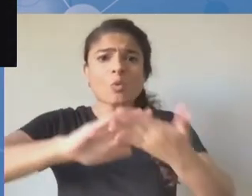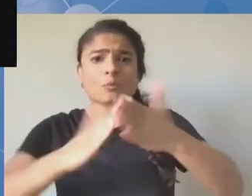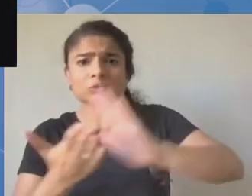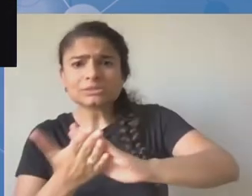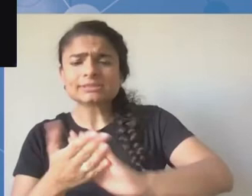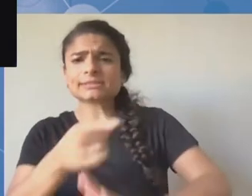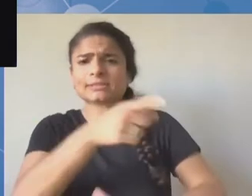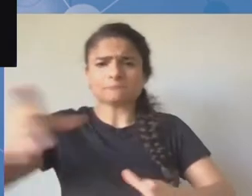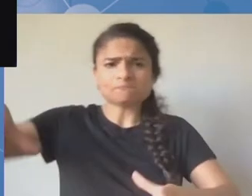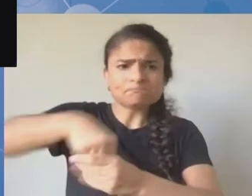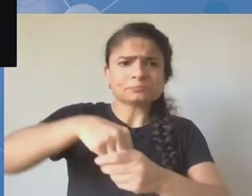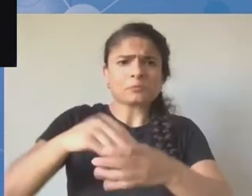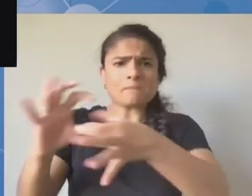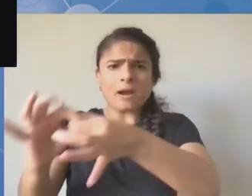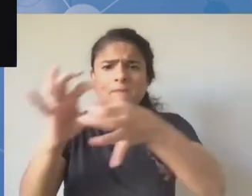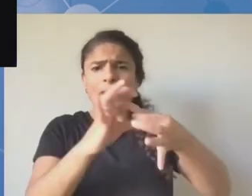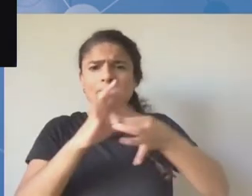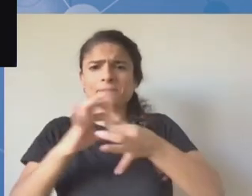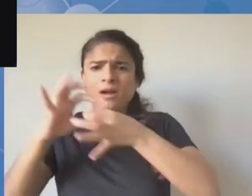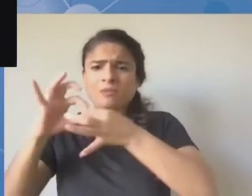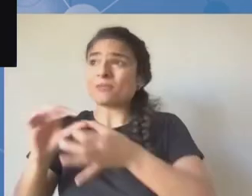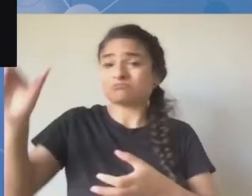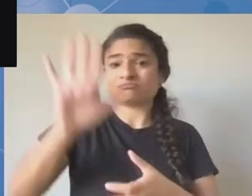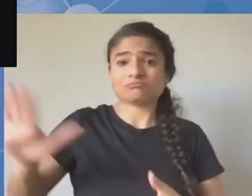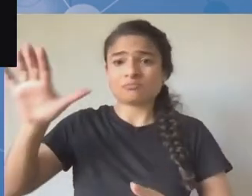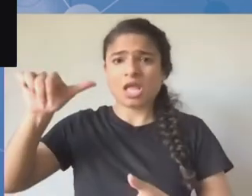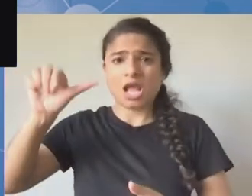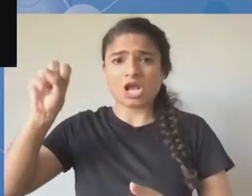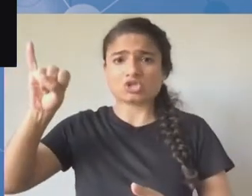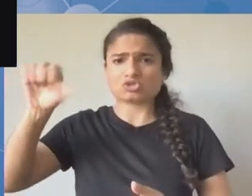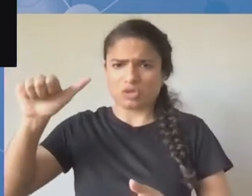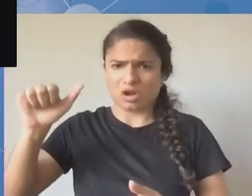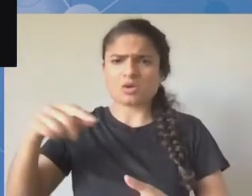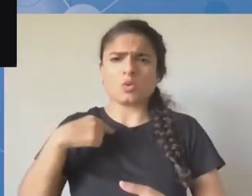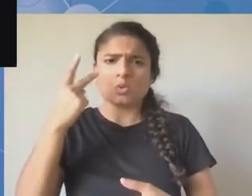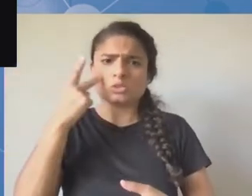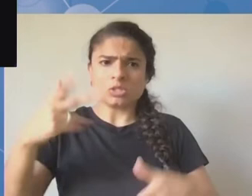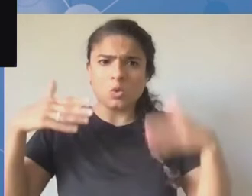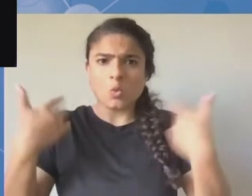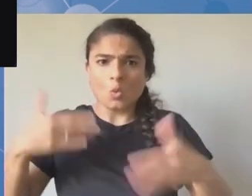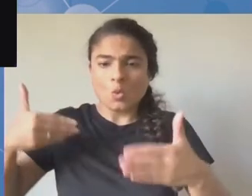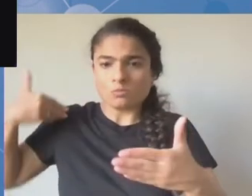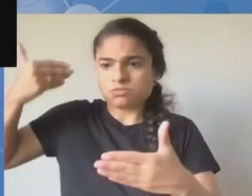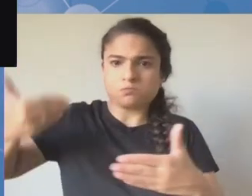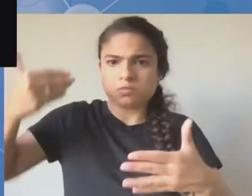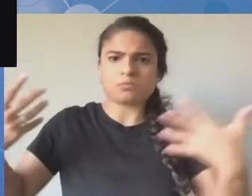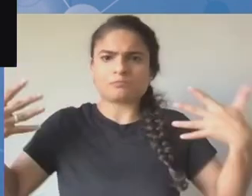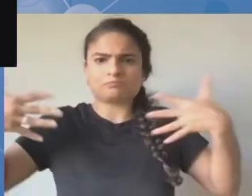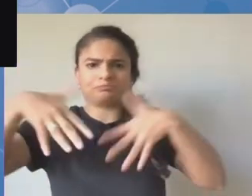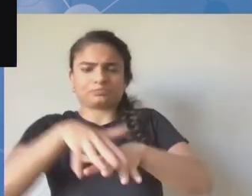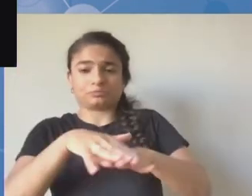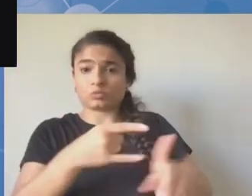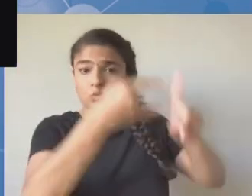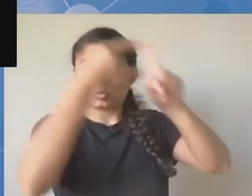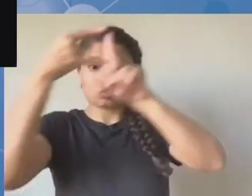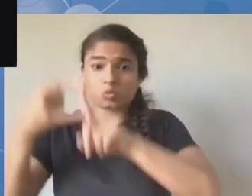i Pacyfiku. Wiem, że to jest bardzo trudne, żeby uczestniczyć w takich spotkaniach, które toczą się